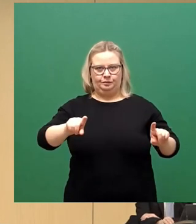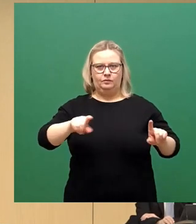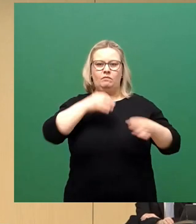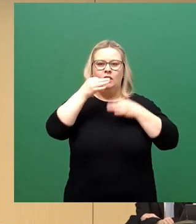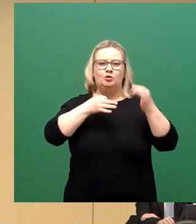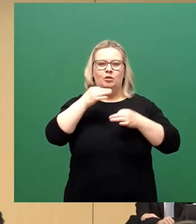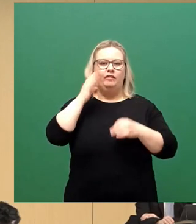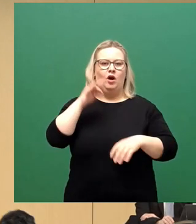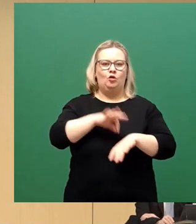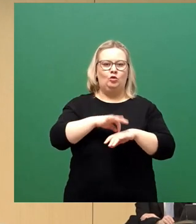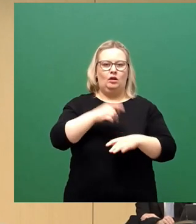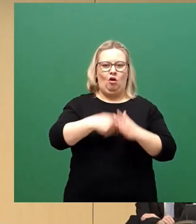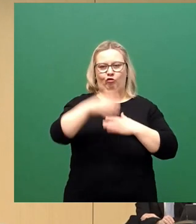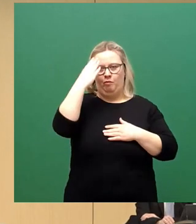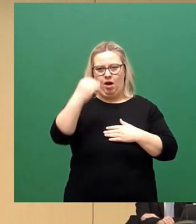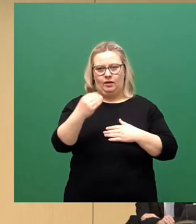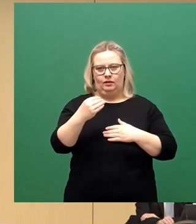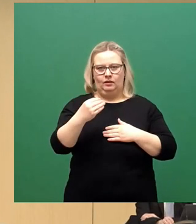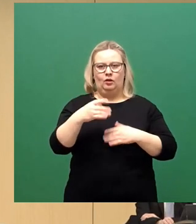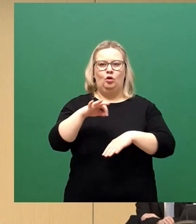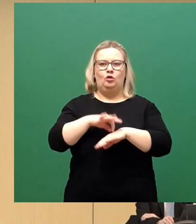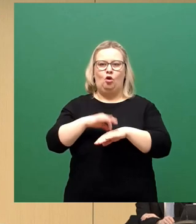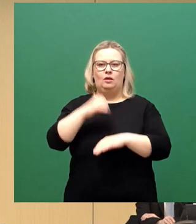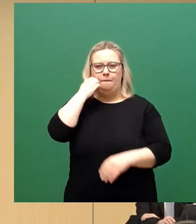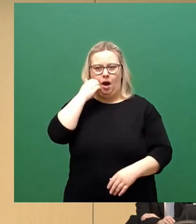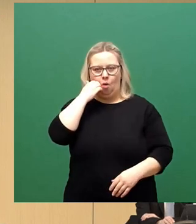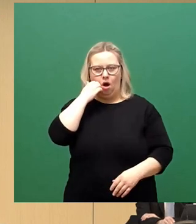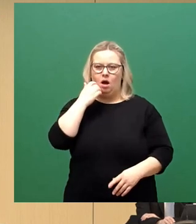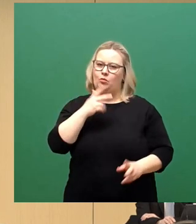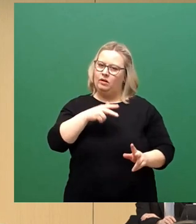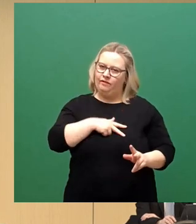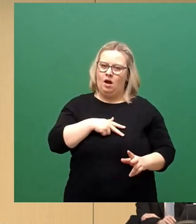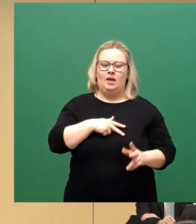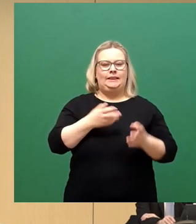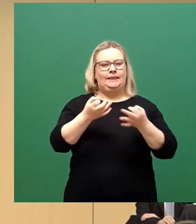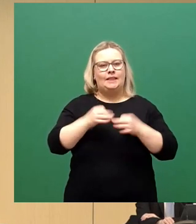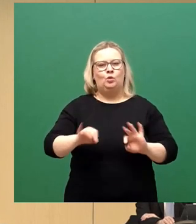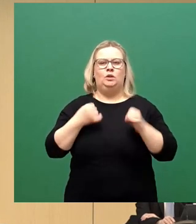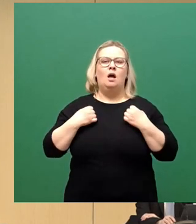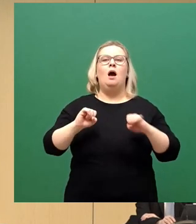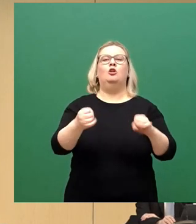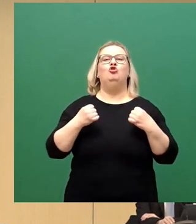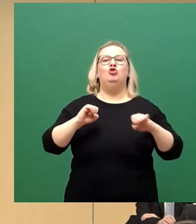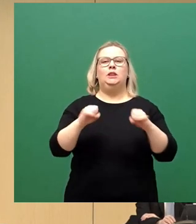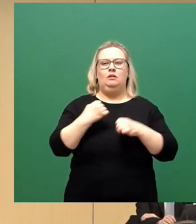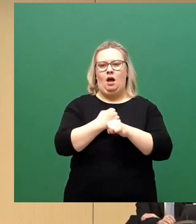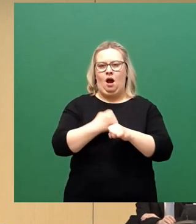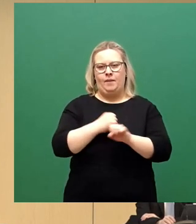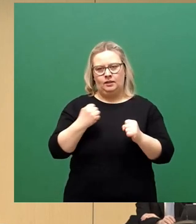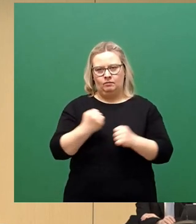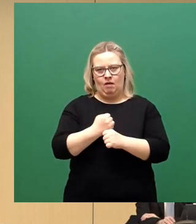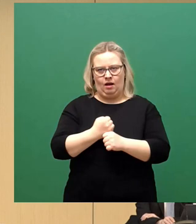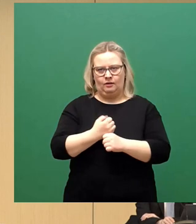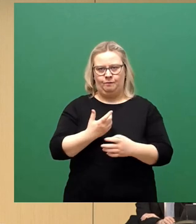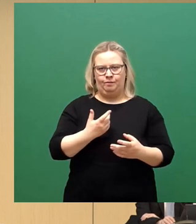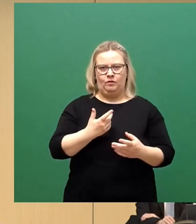Kaufmann mit Herrn Dr. Bauer, die wirklich eine außerordentlich engagierte Arbeit machen. Und rund um die Ohr